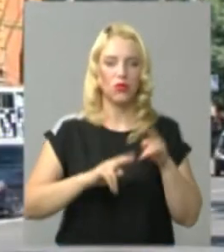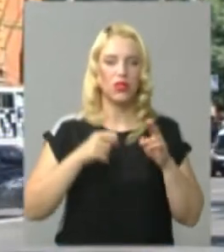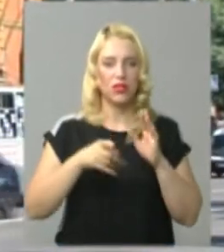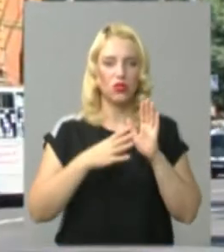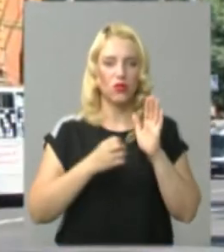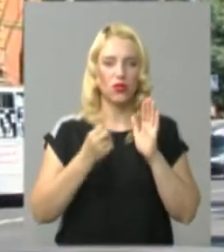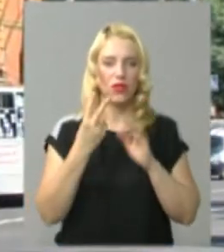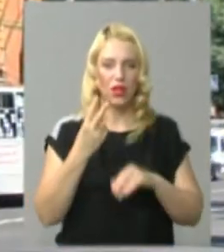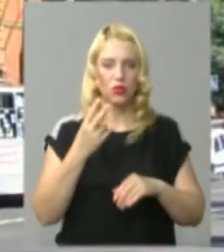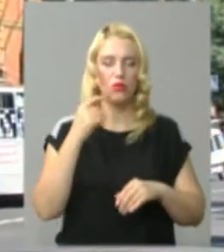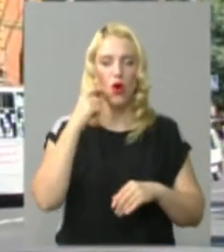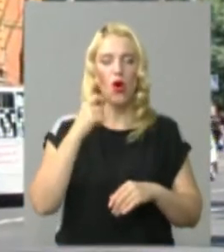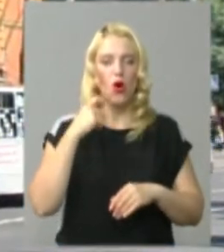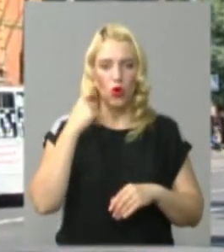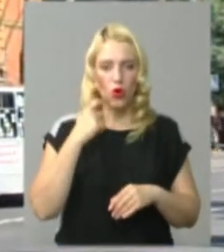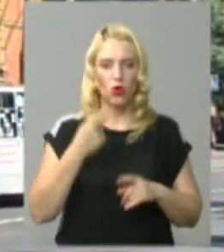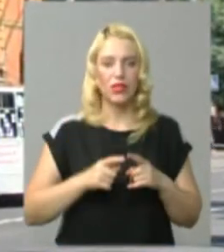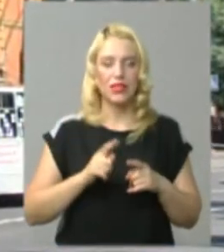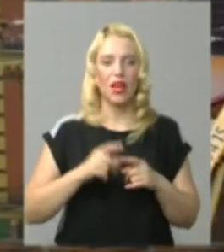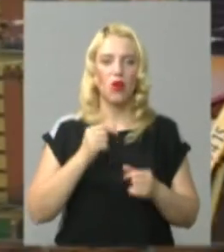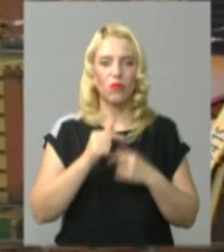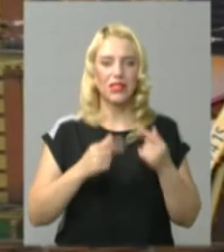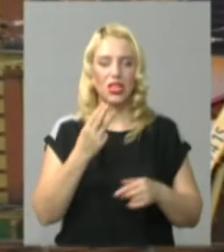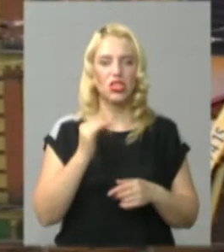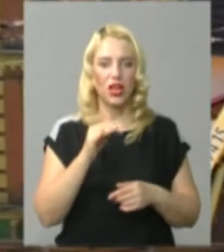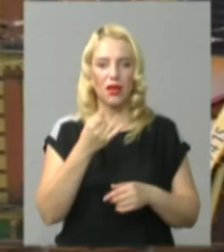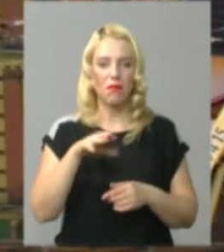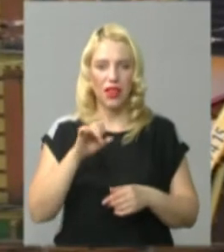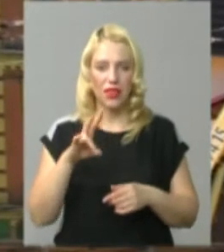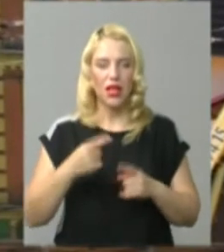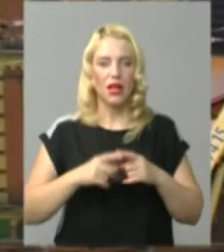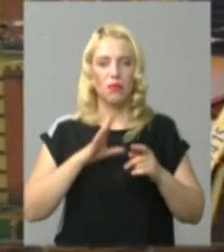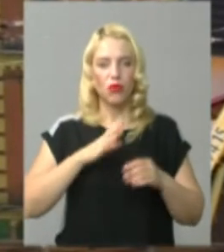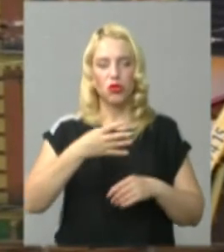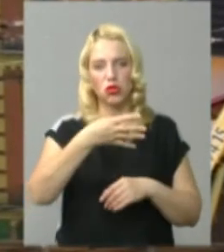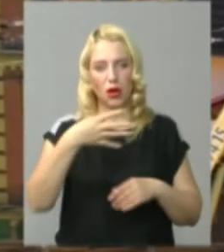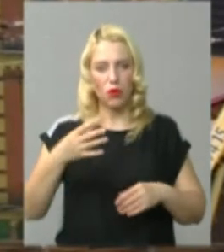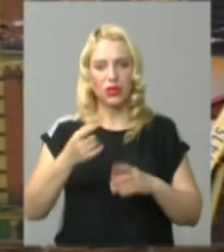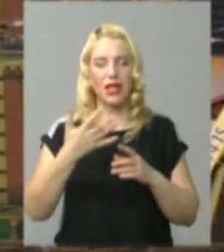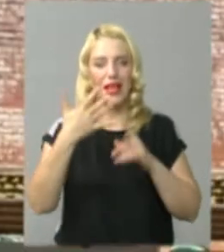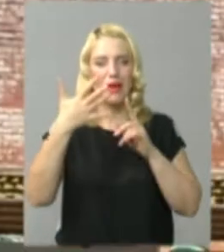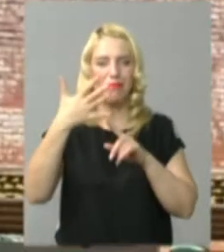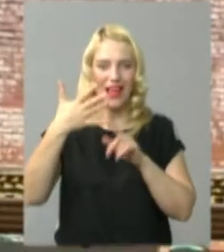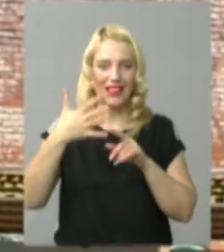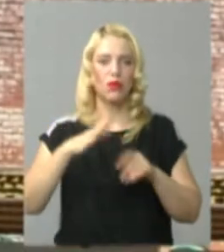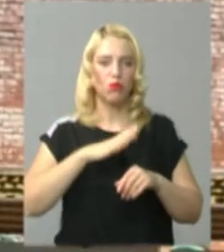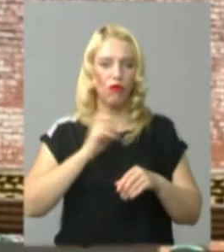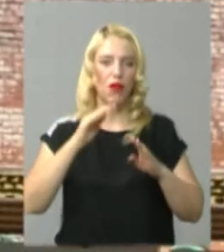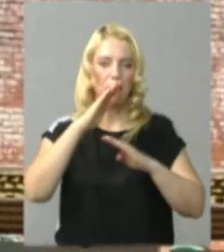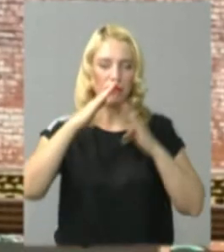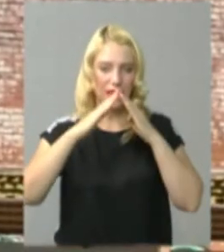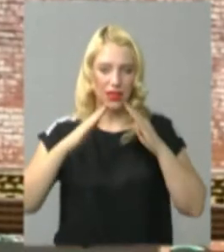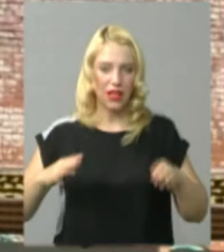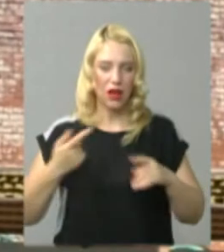солодового заводу комерсант Михайло Шельман. Завод мав чотири поверхи та п'ятий піддаховий і був найвищою спорудою не тільки на тодішній вулиці Великій